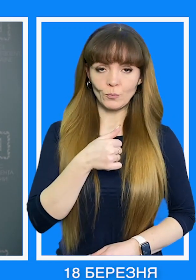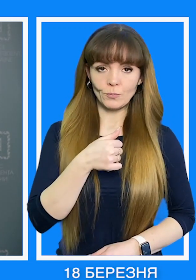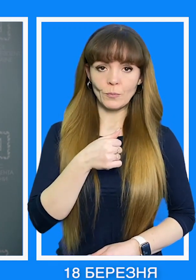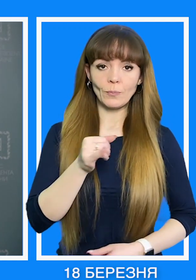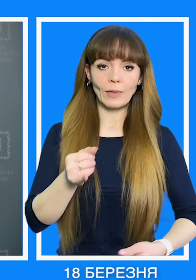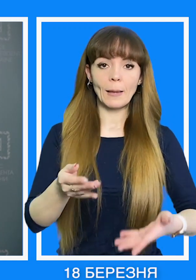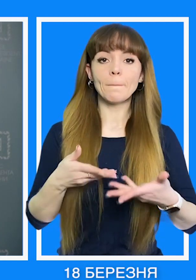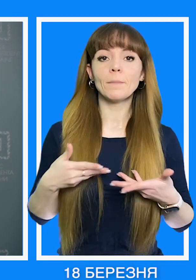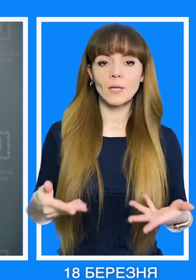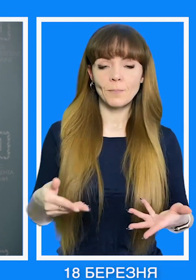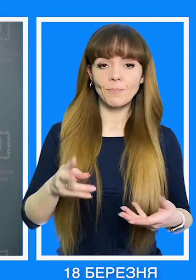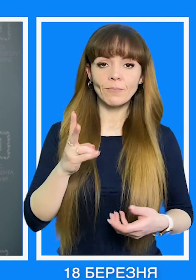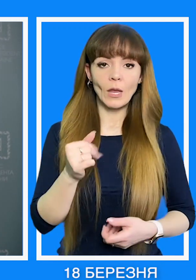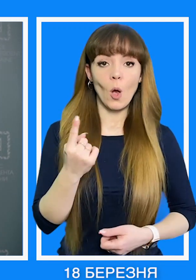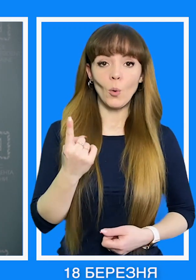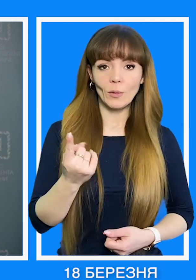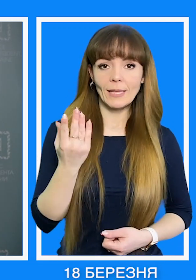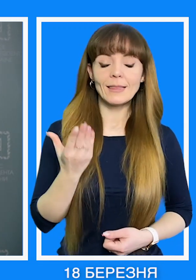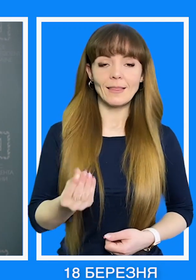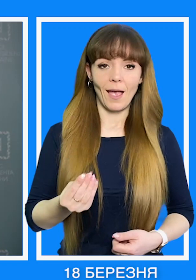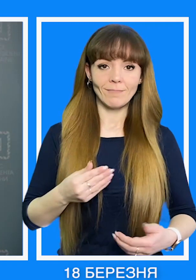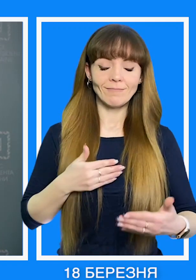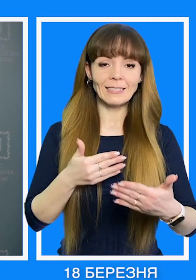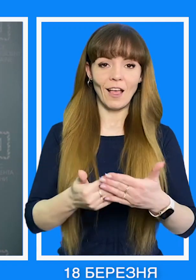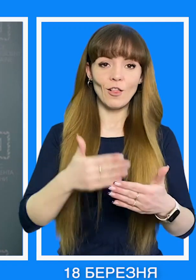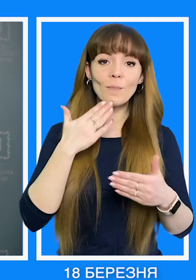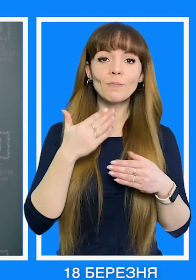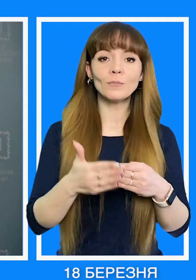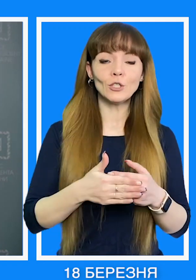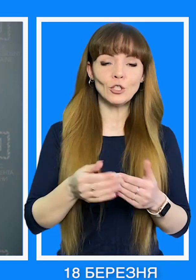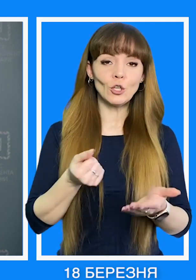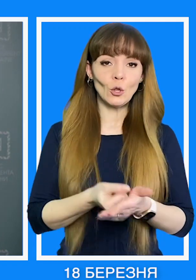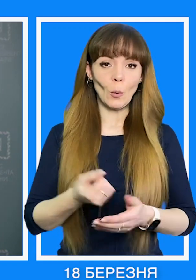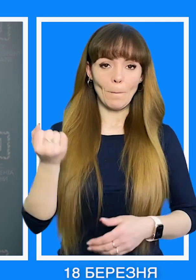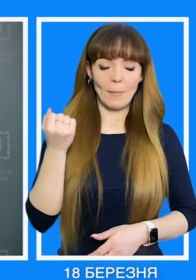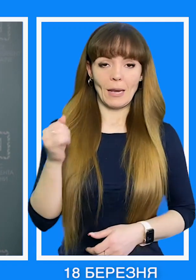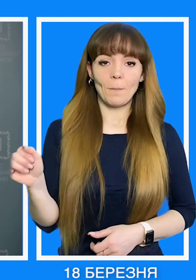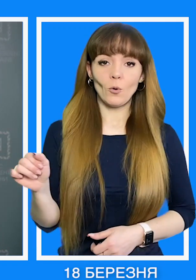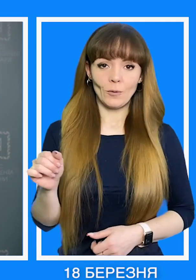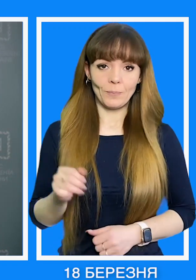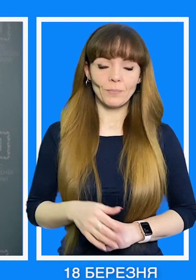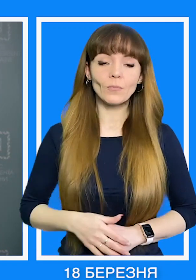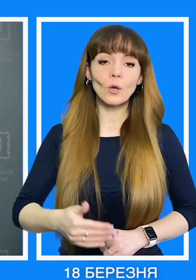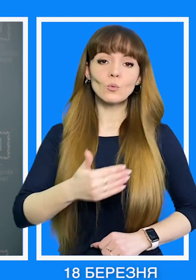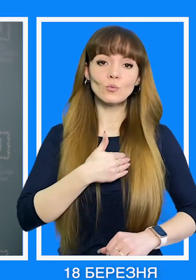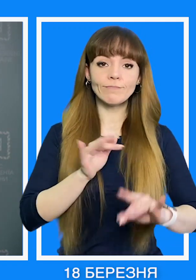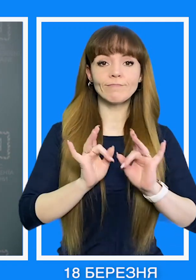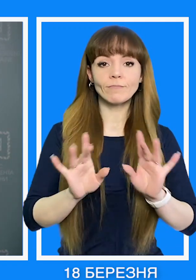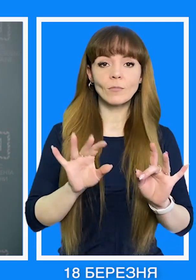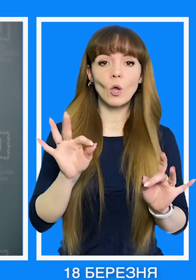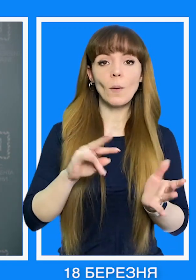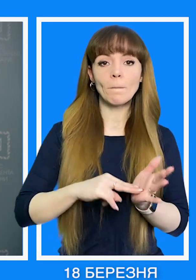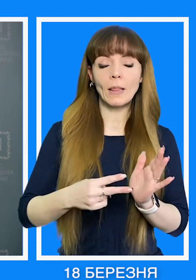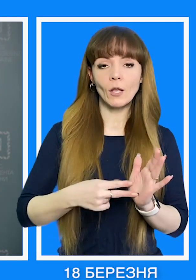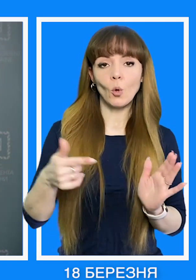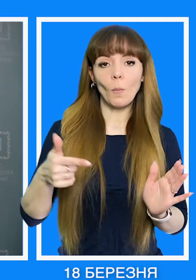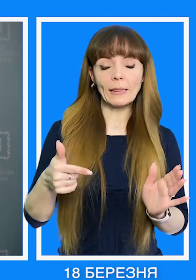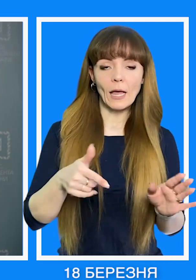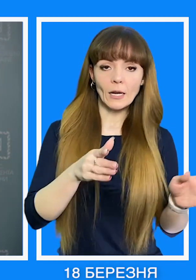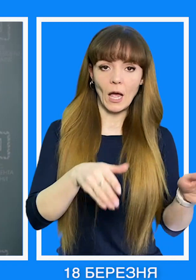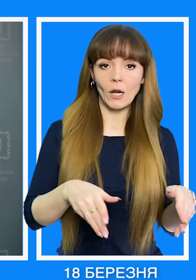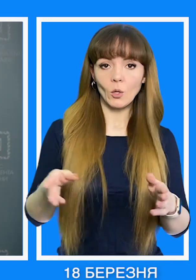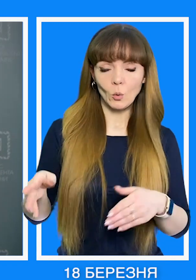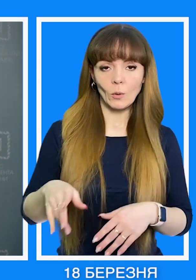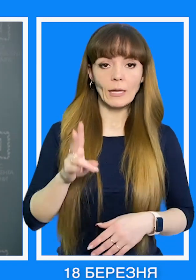року, і ми на один день стали ближче до перемоги. Хочу розповісти про